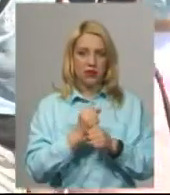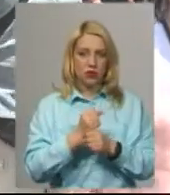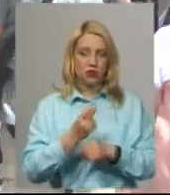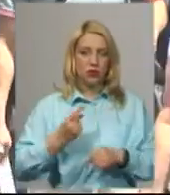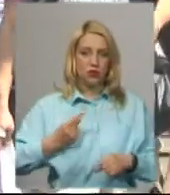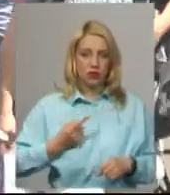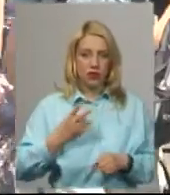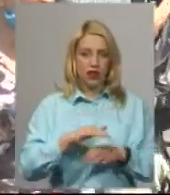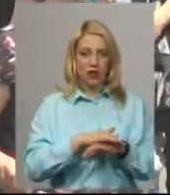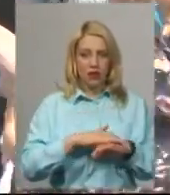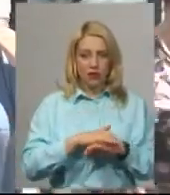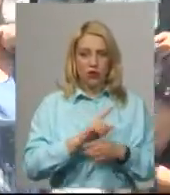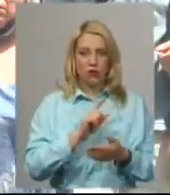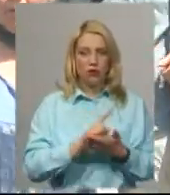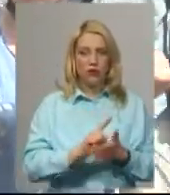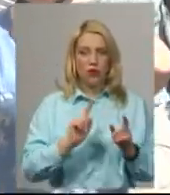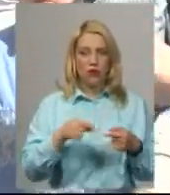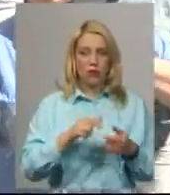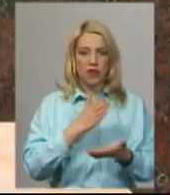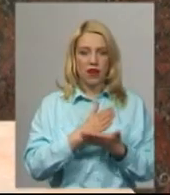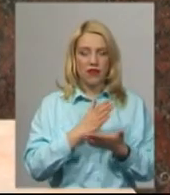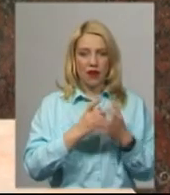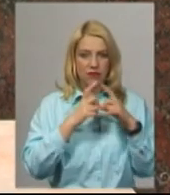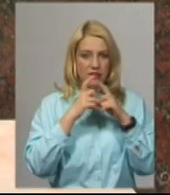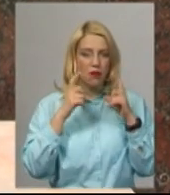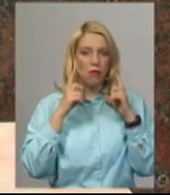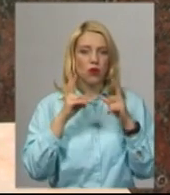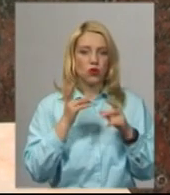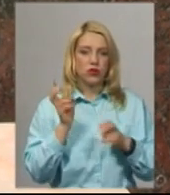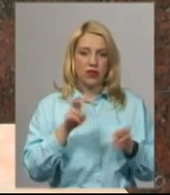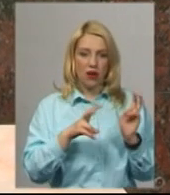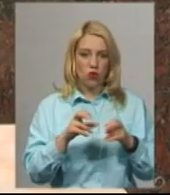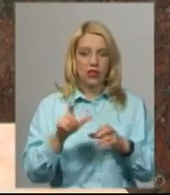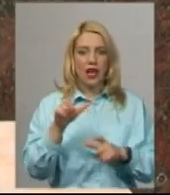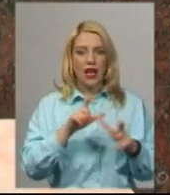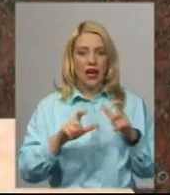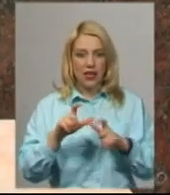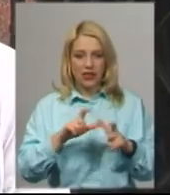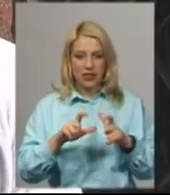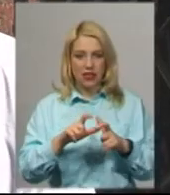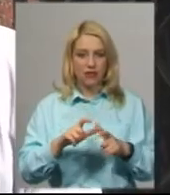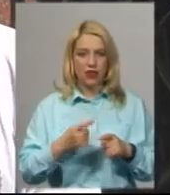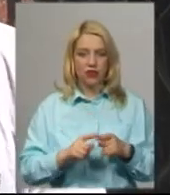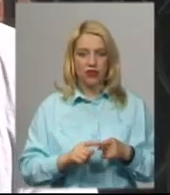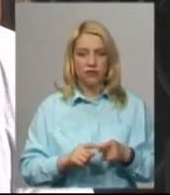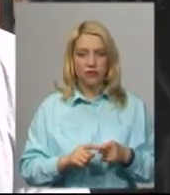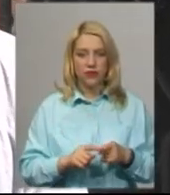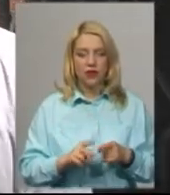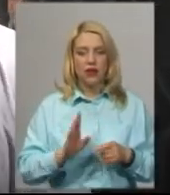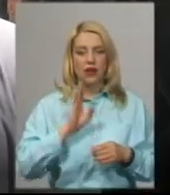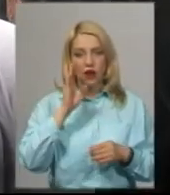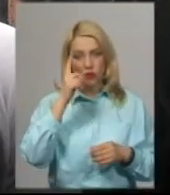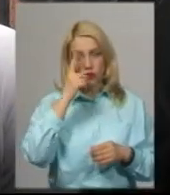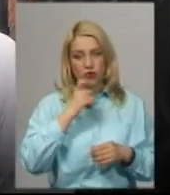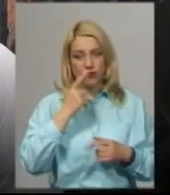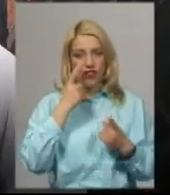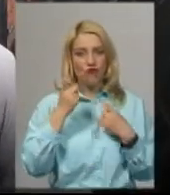обов'язковою мовою залишається наявність масків у всіх, хто заходить на закупи. Плат дезінфектори для рук при вході на ринок. Зранку отримую інформацію,